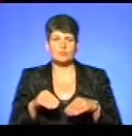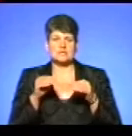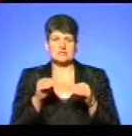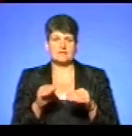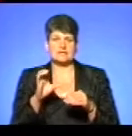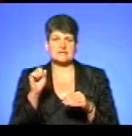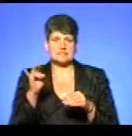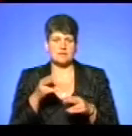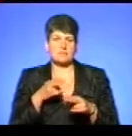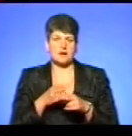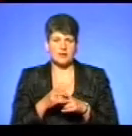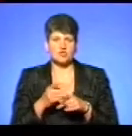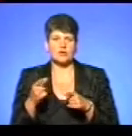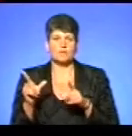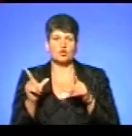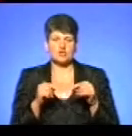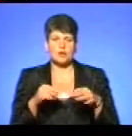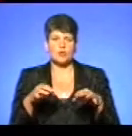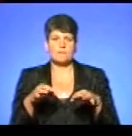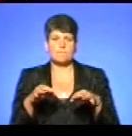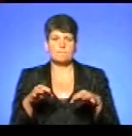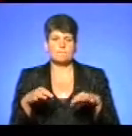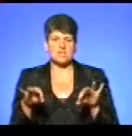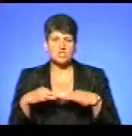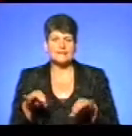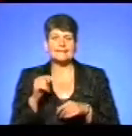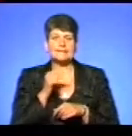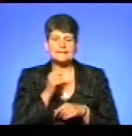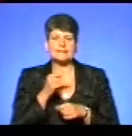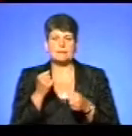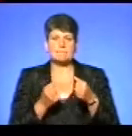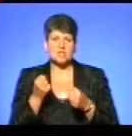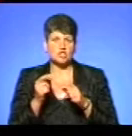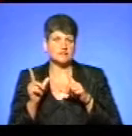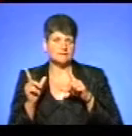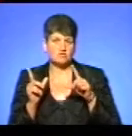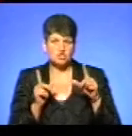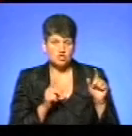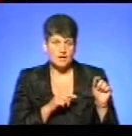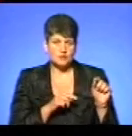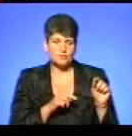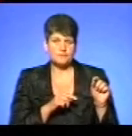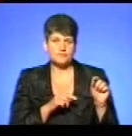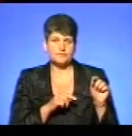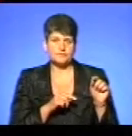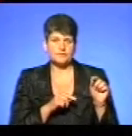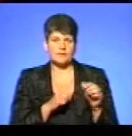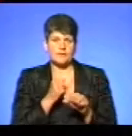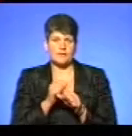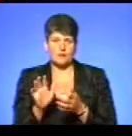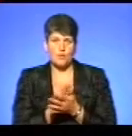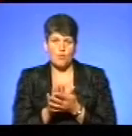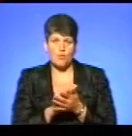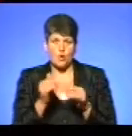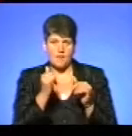'єр, через який проїжджають машини. І ті машини, що виїжджають, ми обробляємо